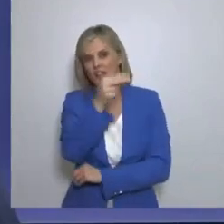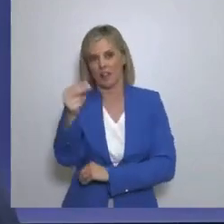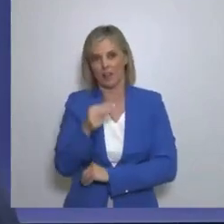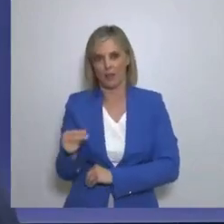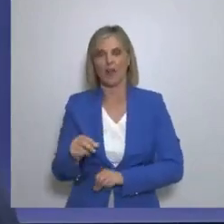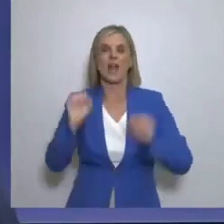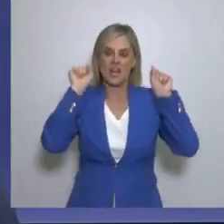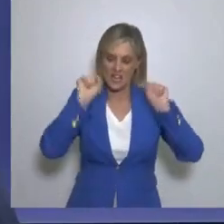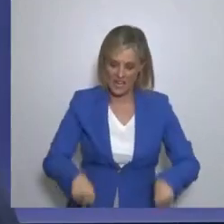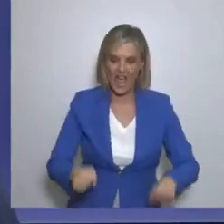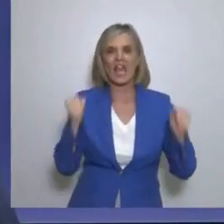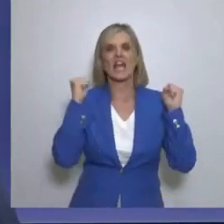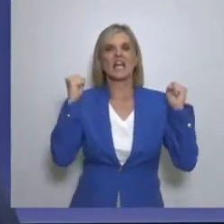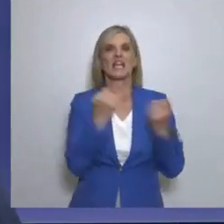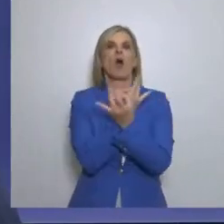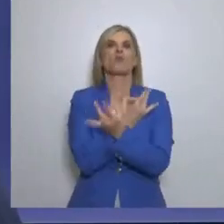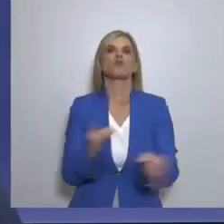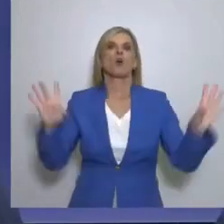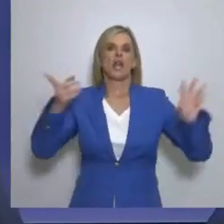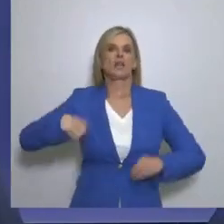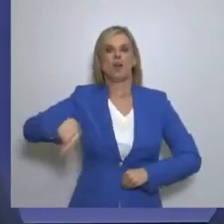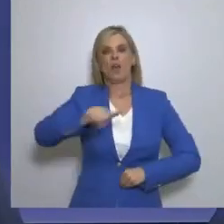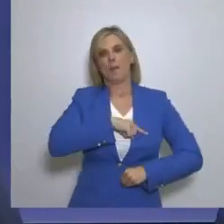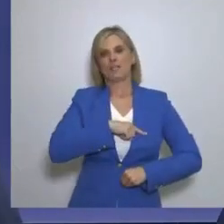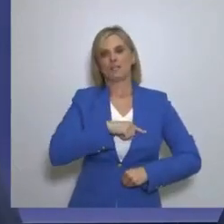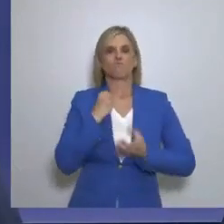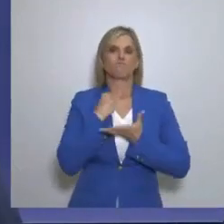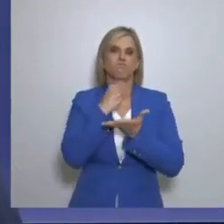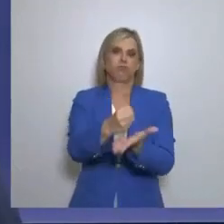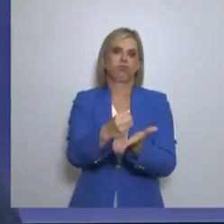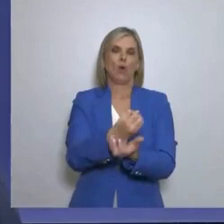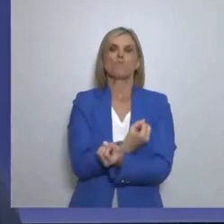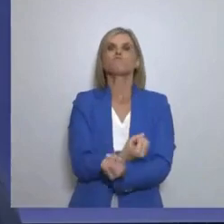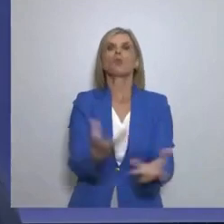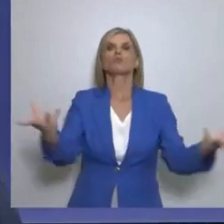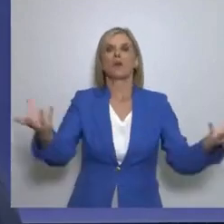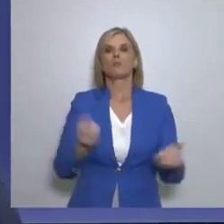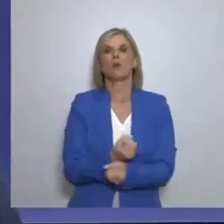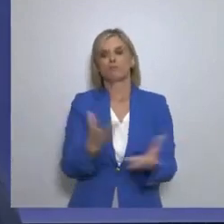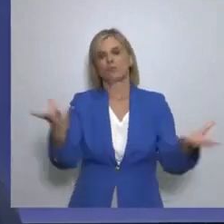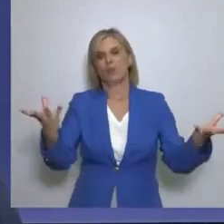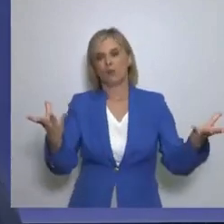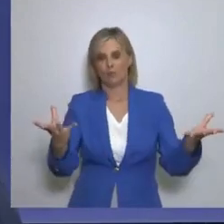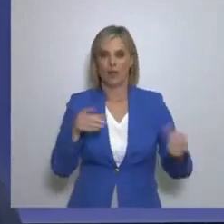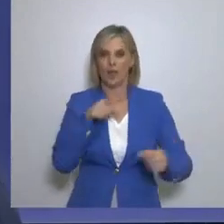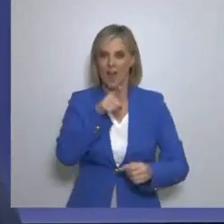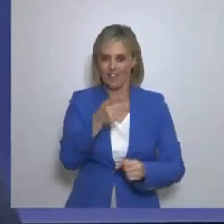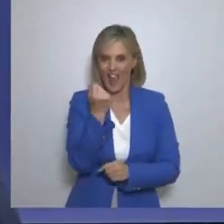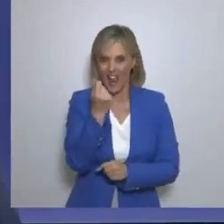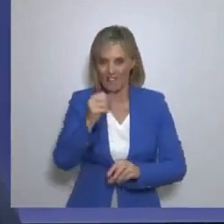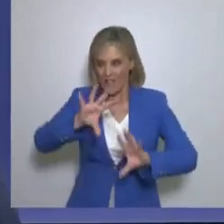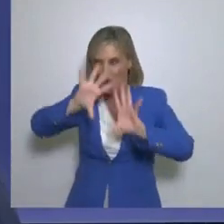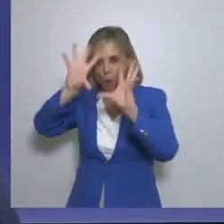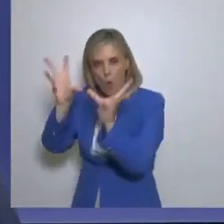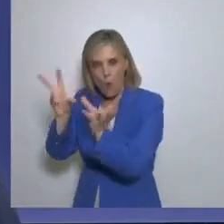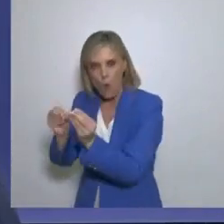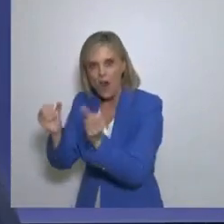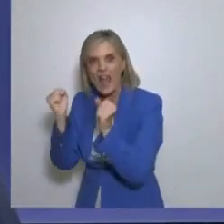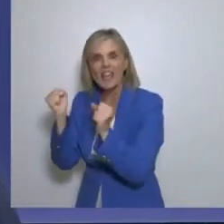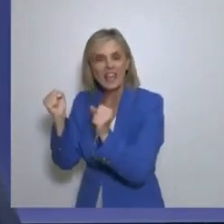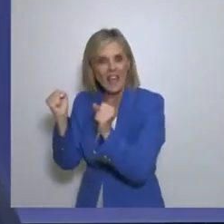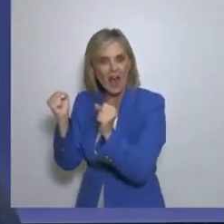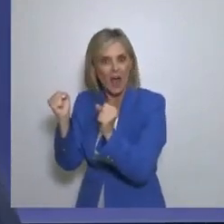υγεία είναι δωρεάν Στην Ελλήνως Συνέλευση Με κυβέρνηση Ελλήνως Συνέλευση Διότι πληρώνεται Ήδη από τις φορές Άρα αυτά τα λεφτά Αυτά τα χρήματα